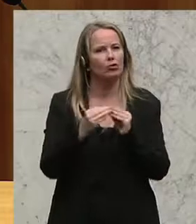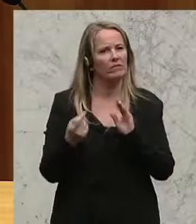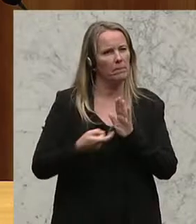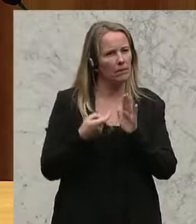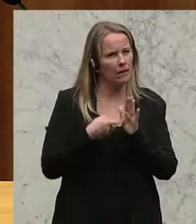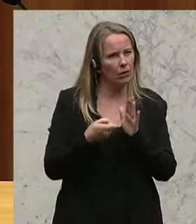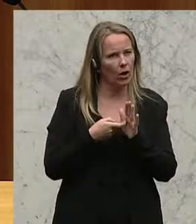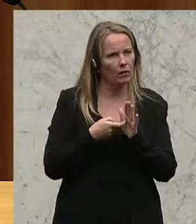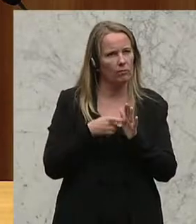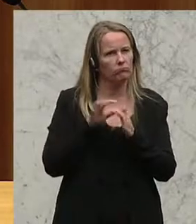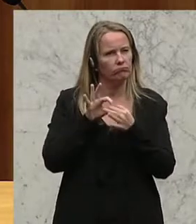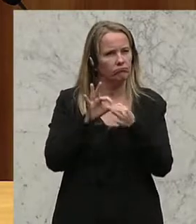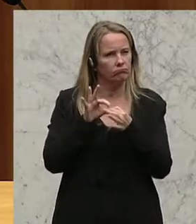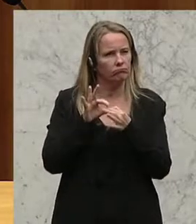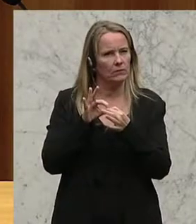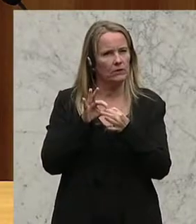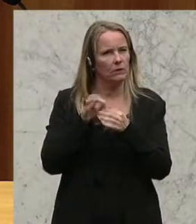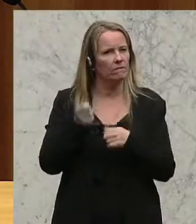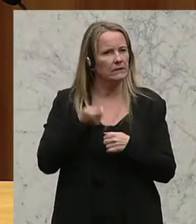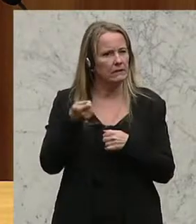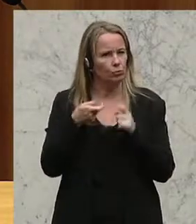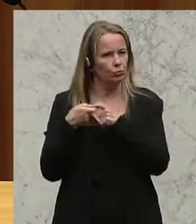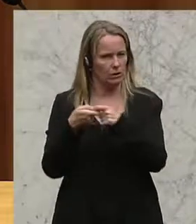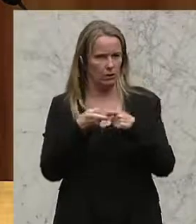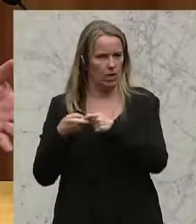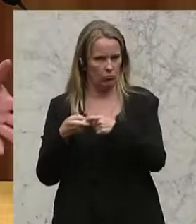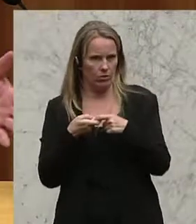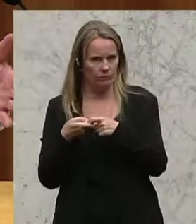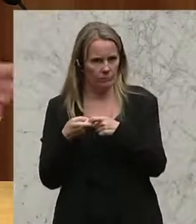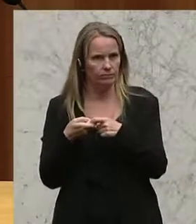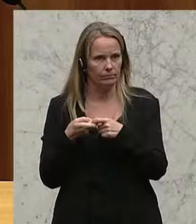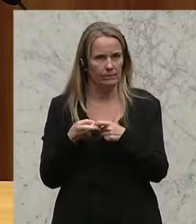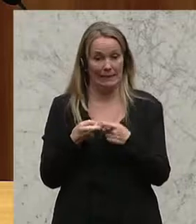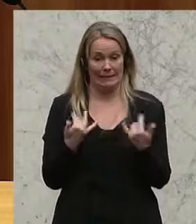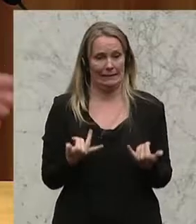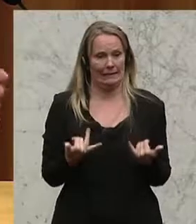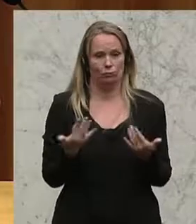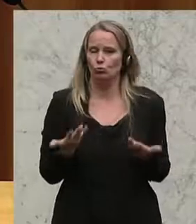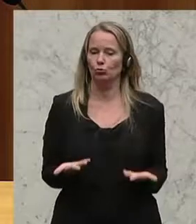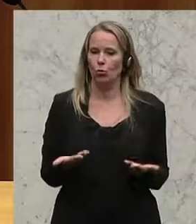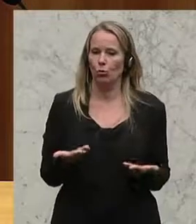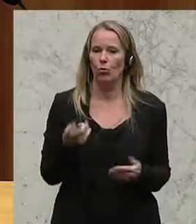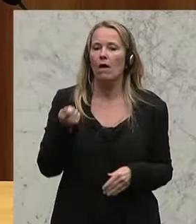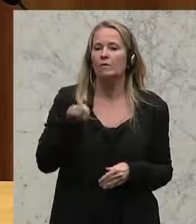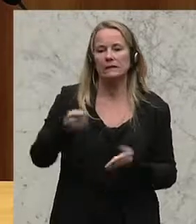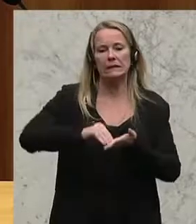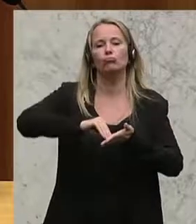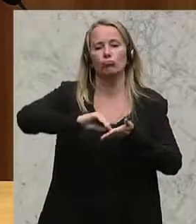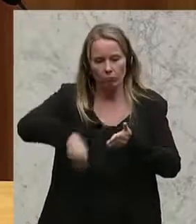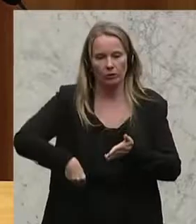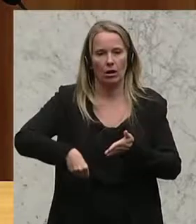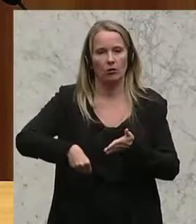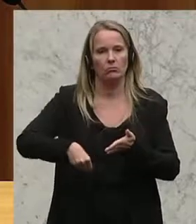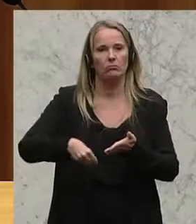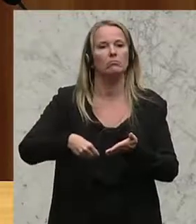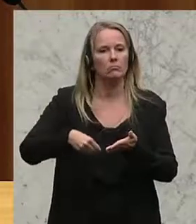von Versicherungsgesellschaften Bezug nehmen. Jetzt ist es ja so, wenn jemand einen Sicherungsvertrag abschließt,